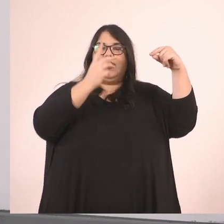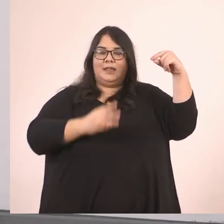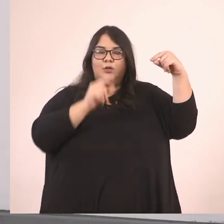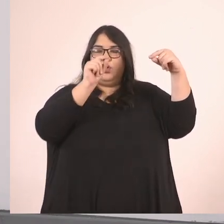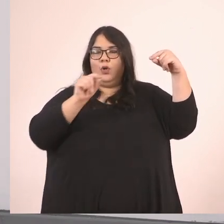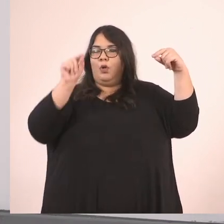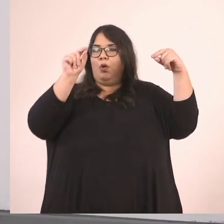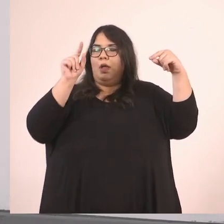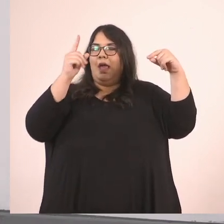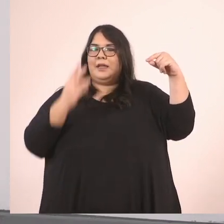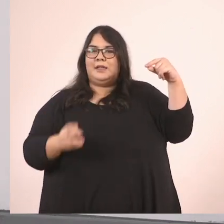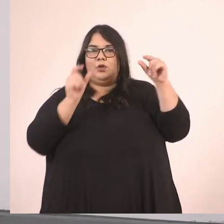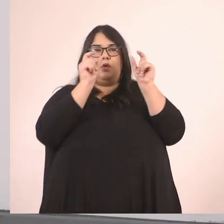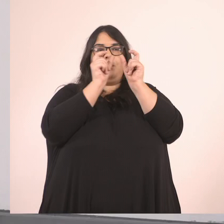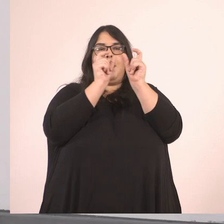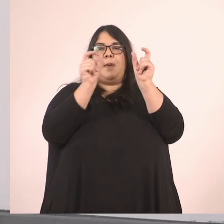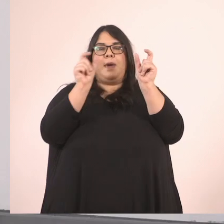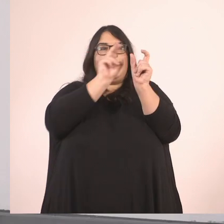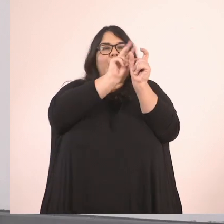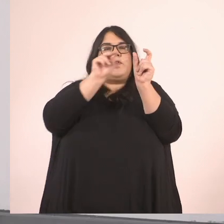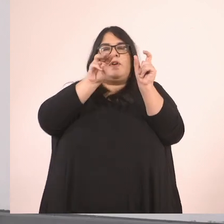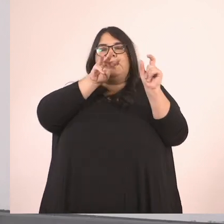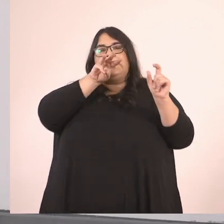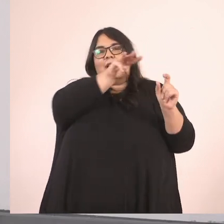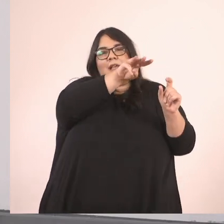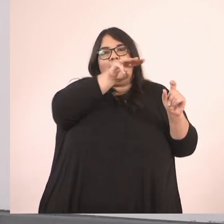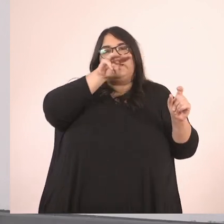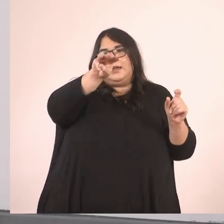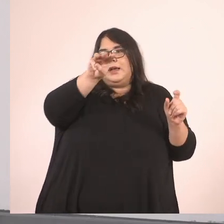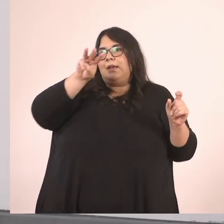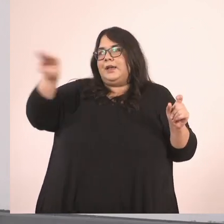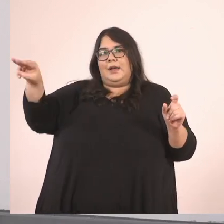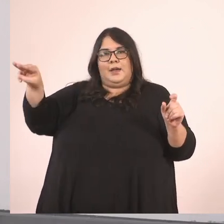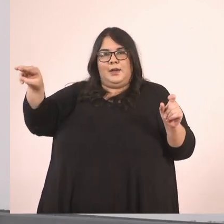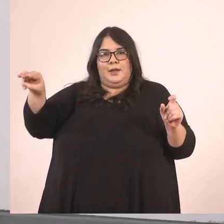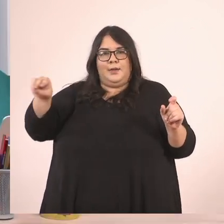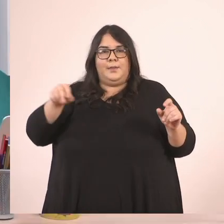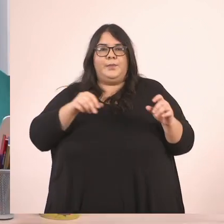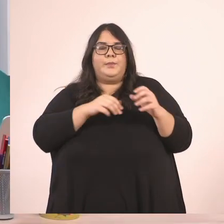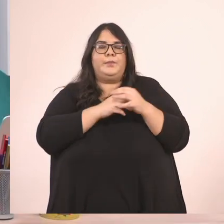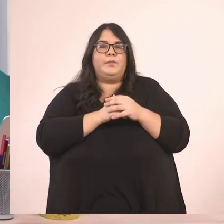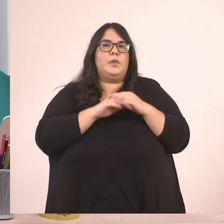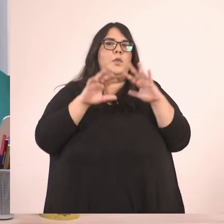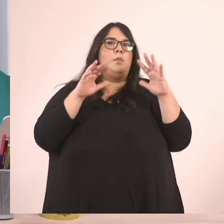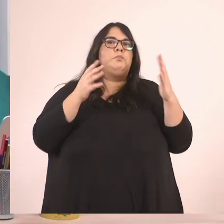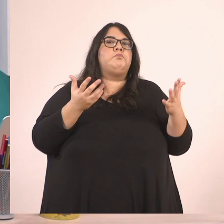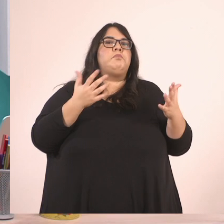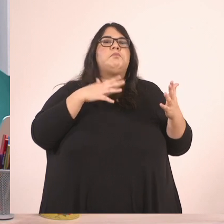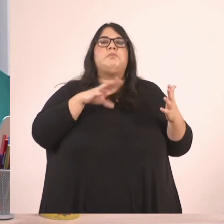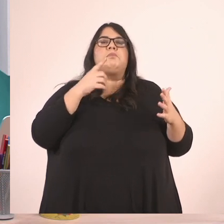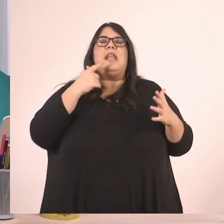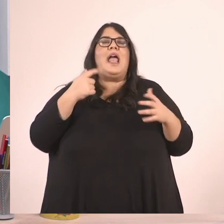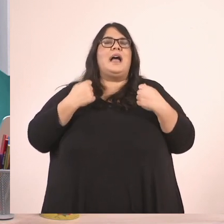για να μπορούμε να εργαστούμε. Λοιπόν, τι μας λέει λοιπόν